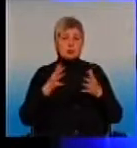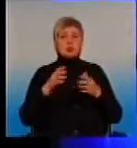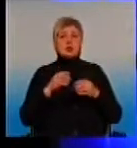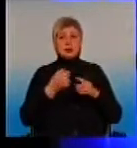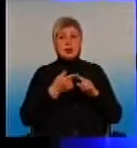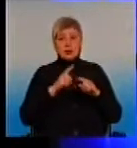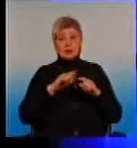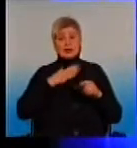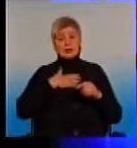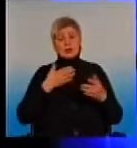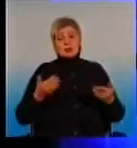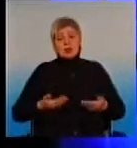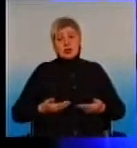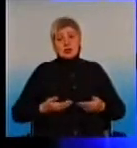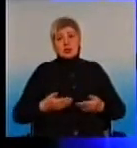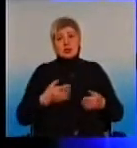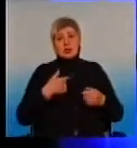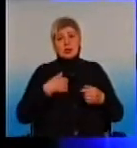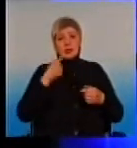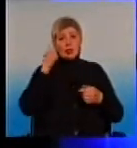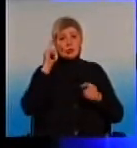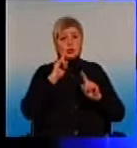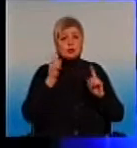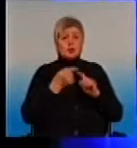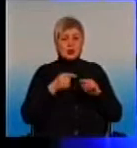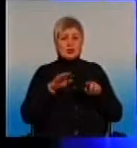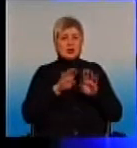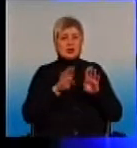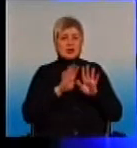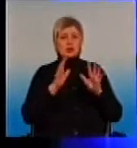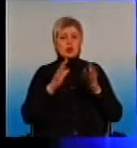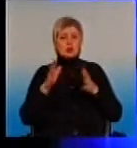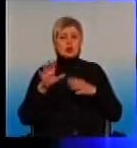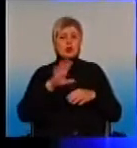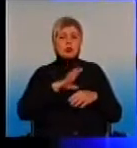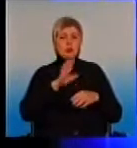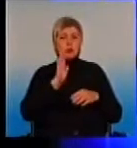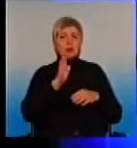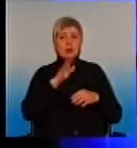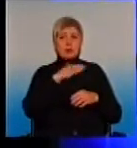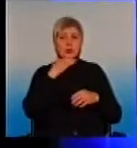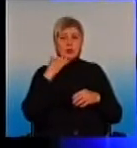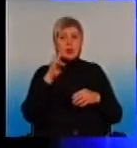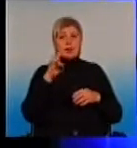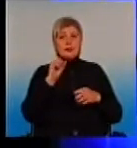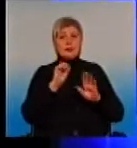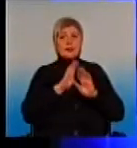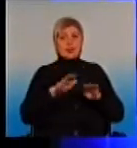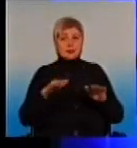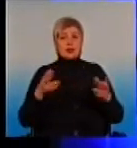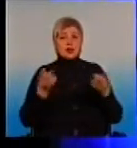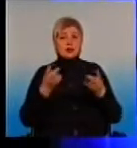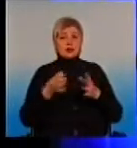наша життя. Але я не думаю, що вони будуть злоупотребляти, тому що, допустим, на дітей треба більше времени